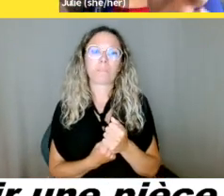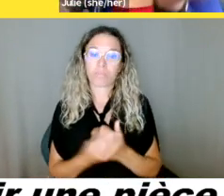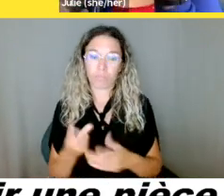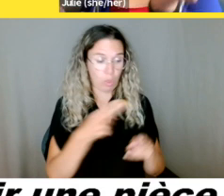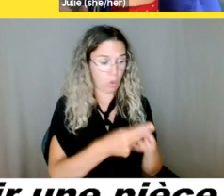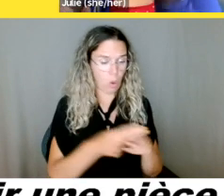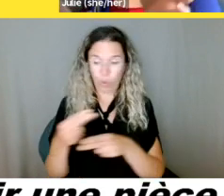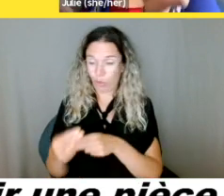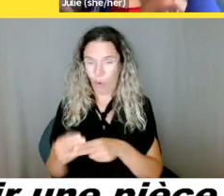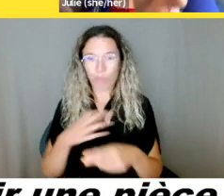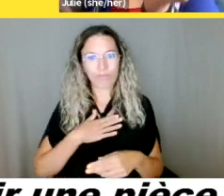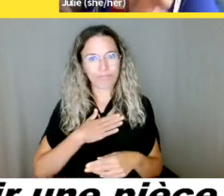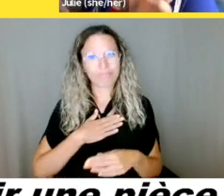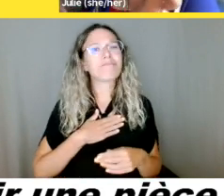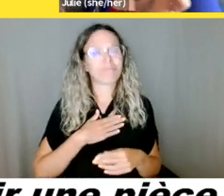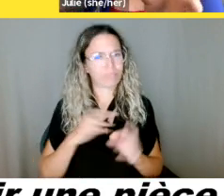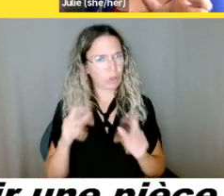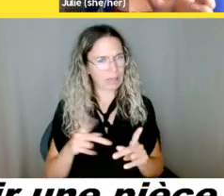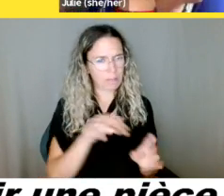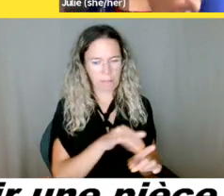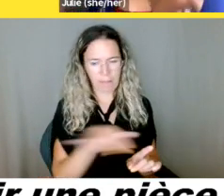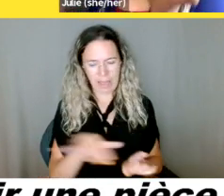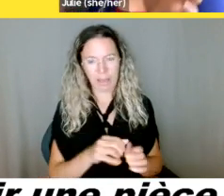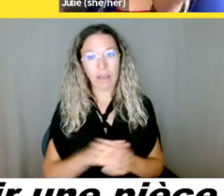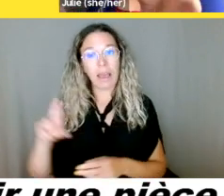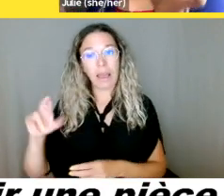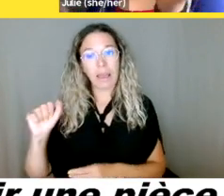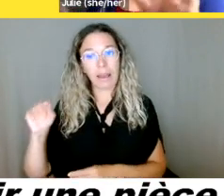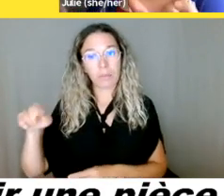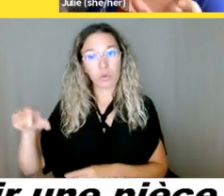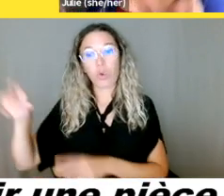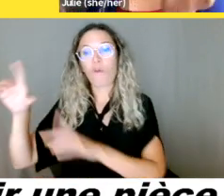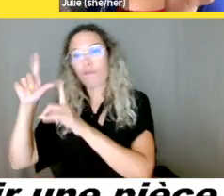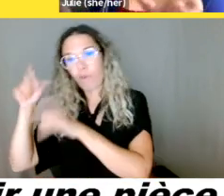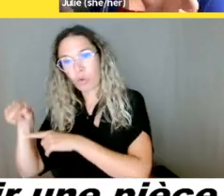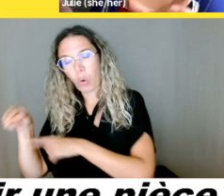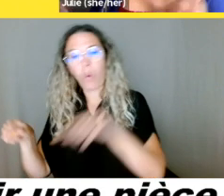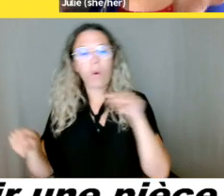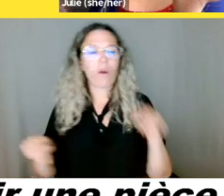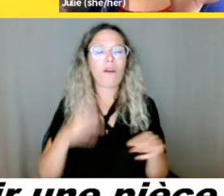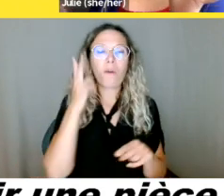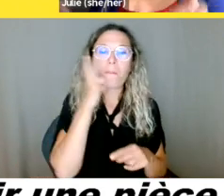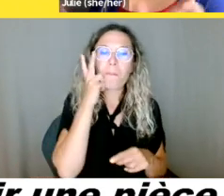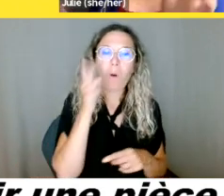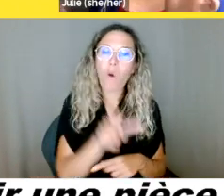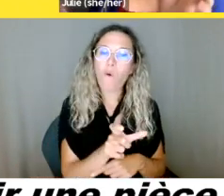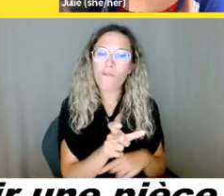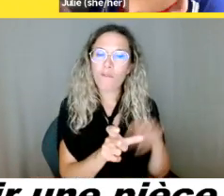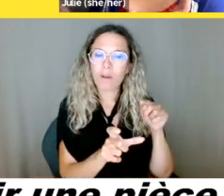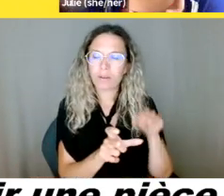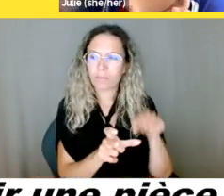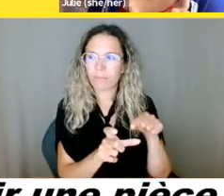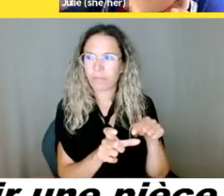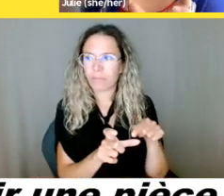petite carte d'identification mauve, la SAQ avait mon adresse et ma